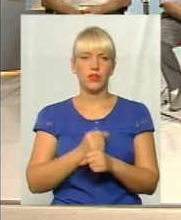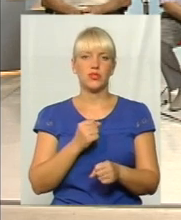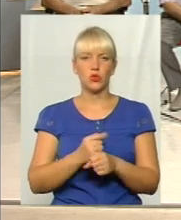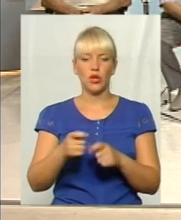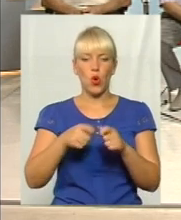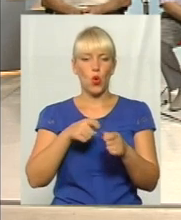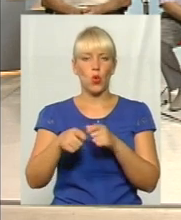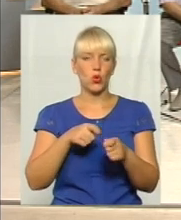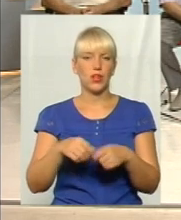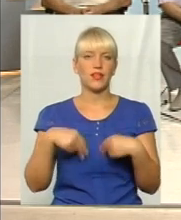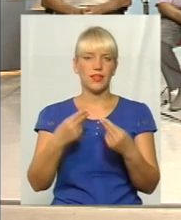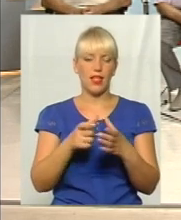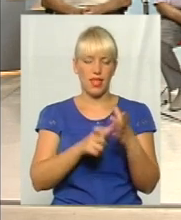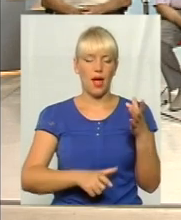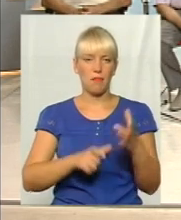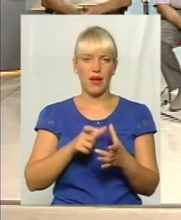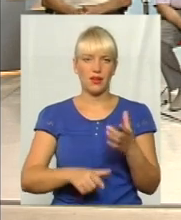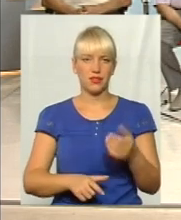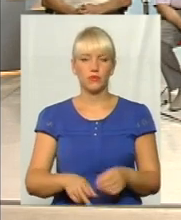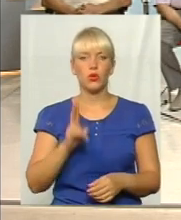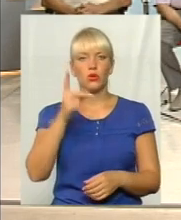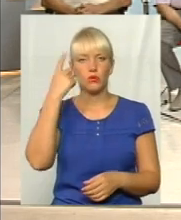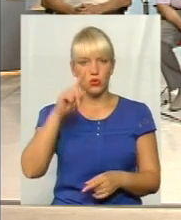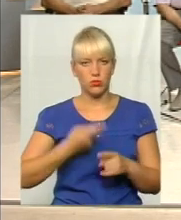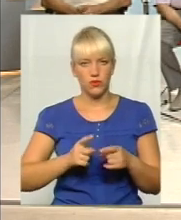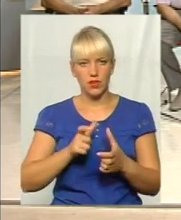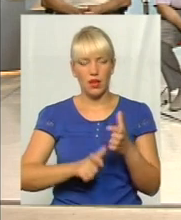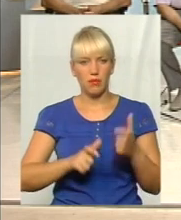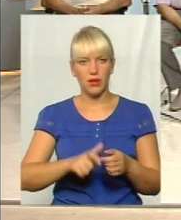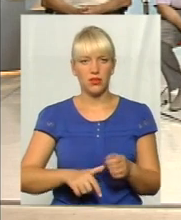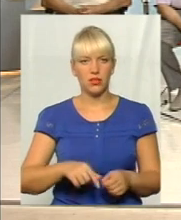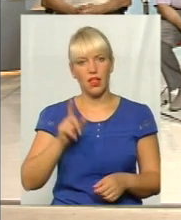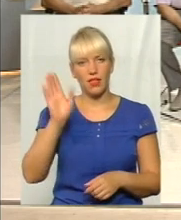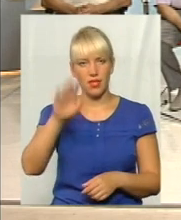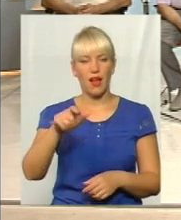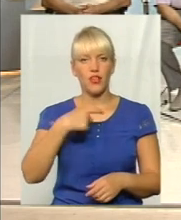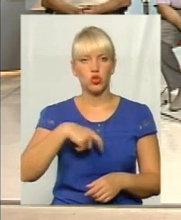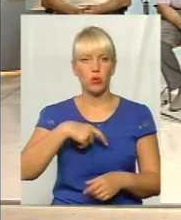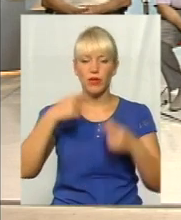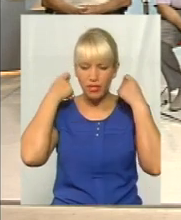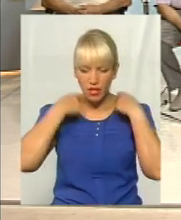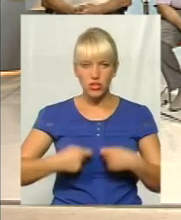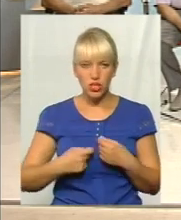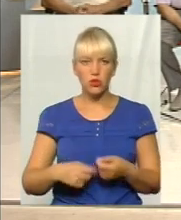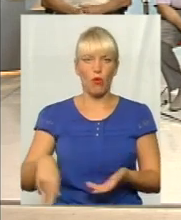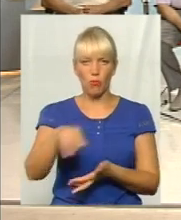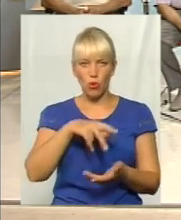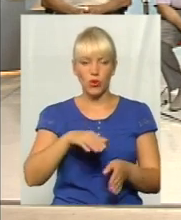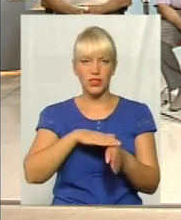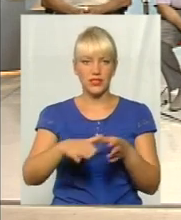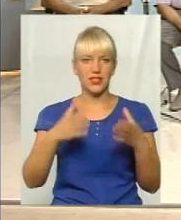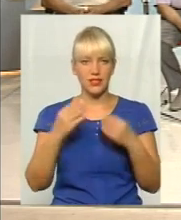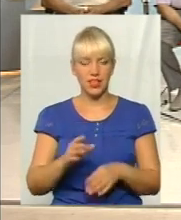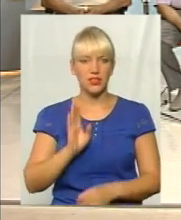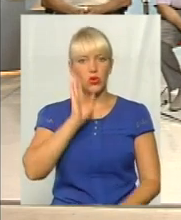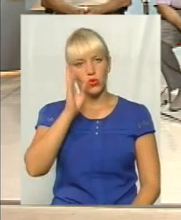кондукторах, дали апарати. Хто придумав ці апарати, нехай собі повішає на шиї, походить цілий день, і поперед і